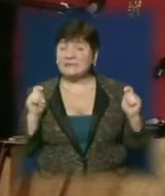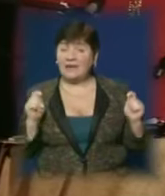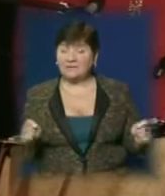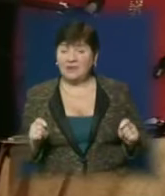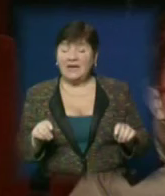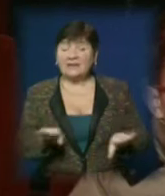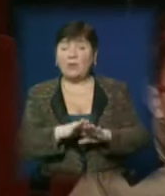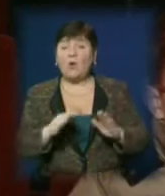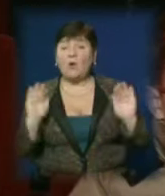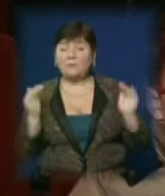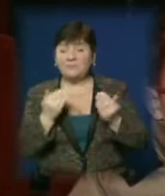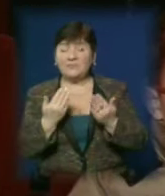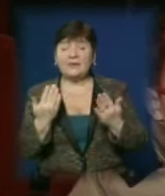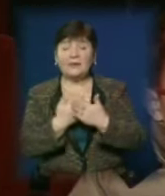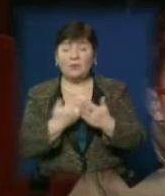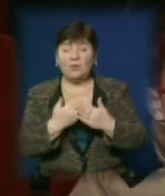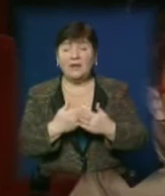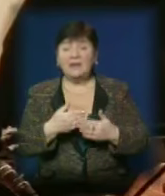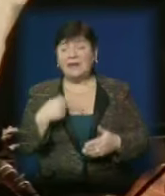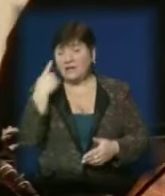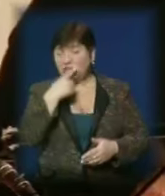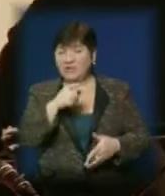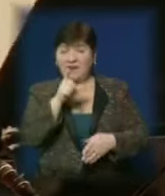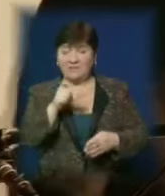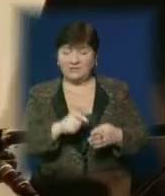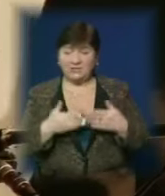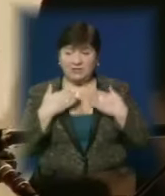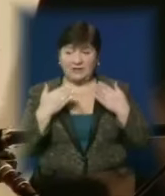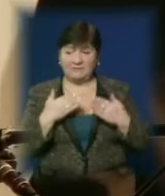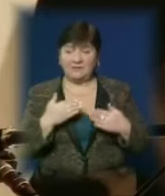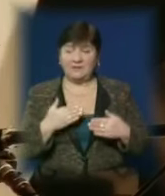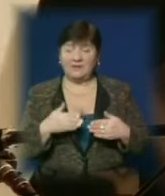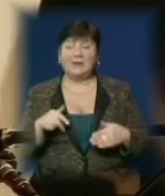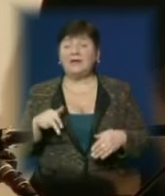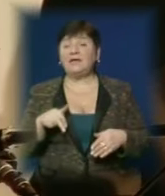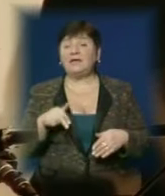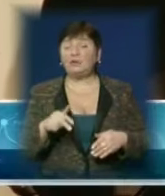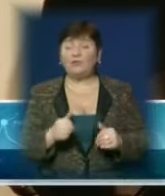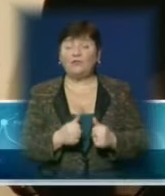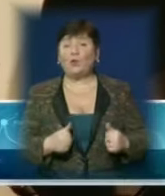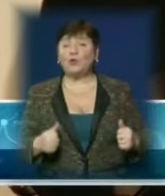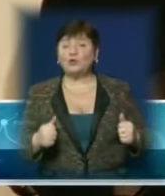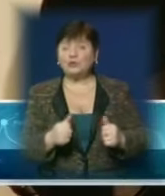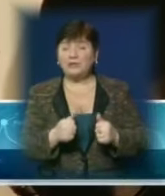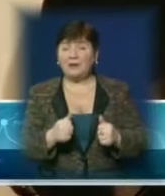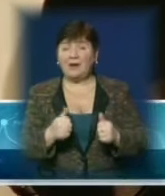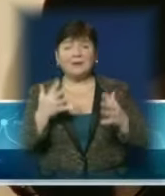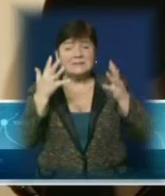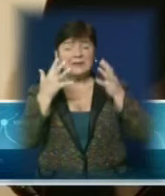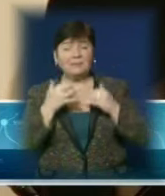короткометражного фільму читав і власні вірші. Іду в оточенні свого затьмянілого світу.